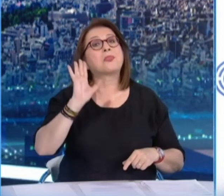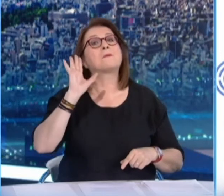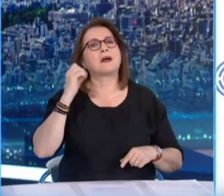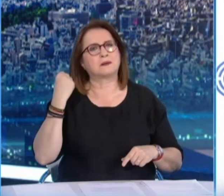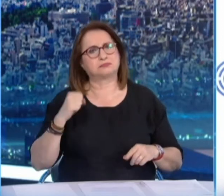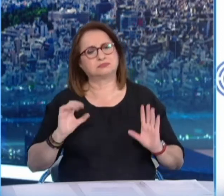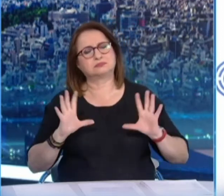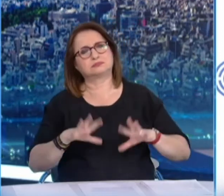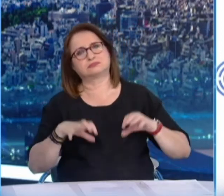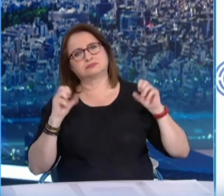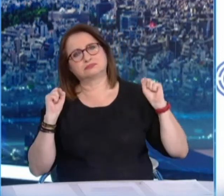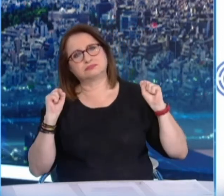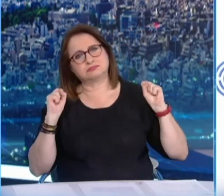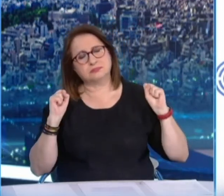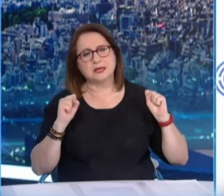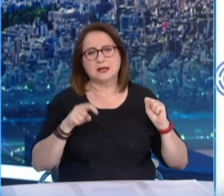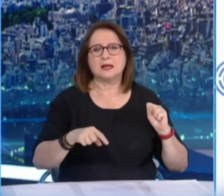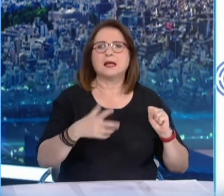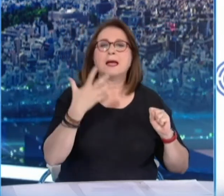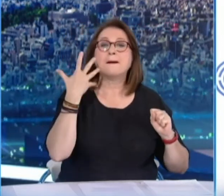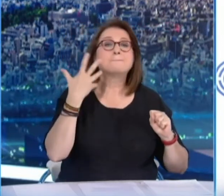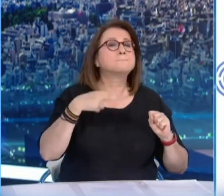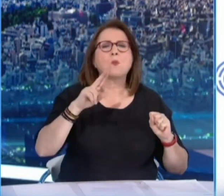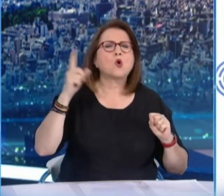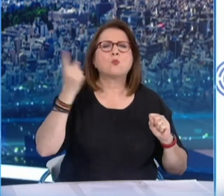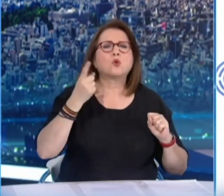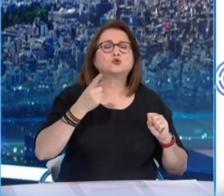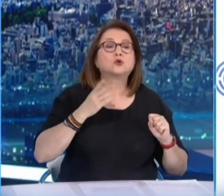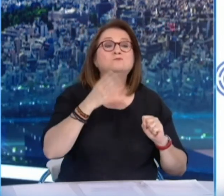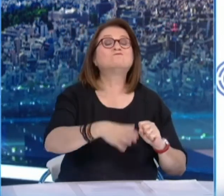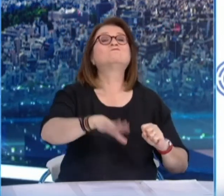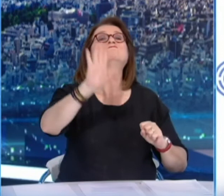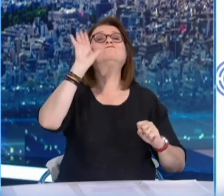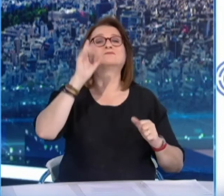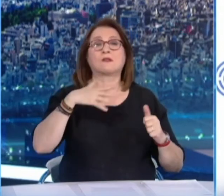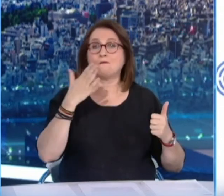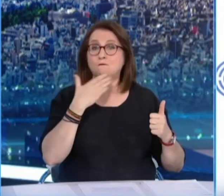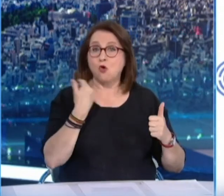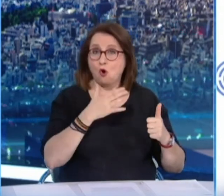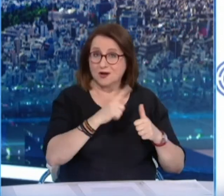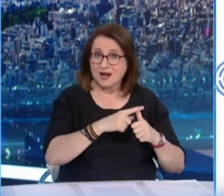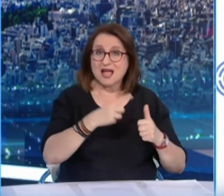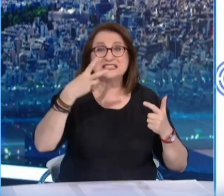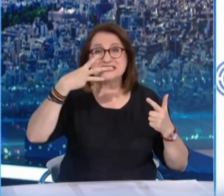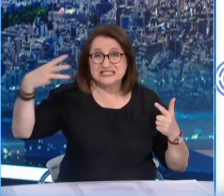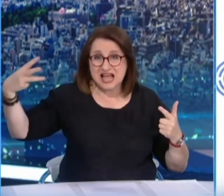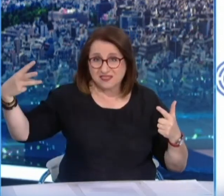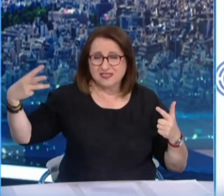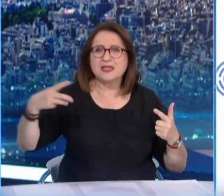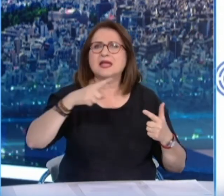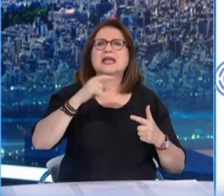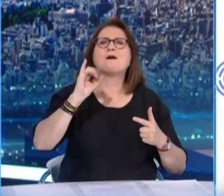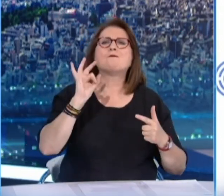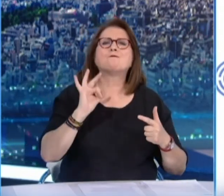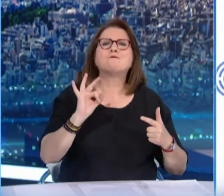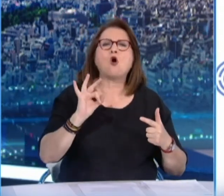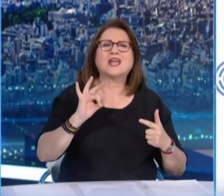Μέσο Όρο. Οι πέντε περιφερειακές ενότητες με τη χαμηλότερη εμβολιαστική κάλυψη είναι η Φλόρινα, η Ξάνθη, η Φωκίδα, οι Σέρες και